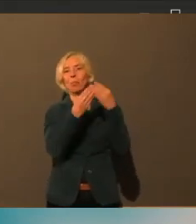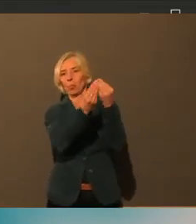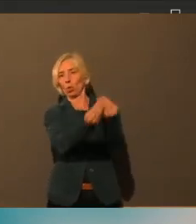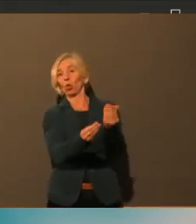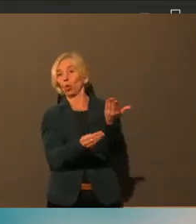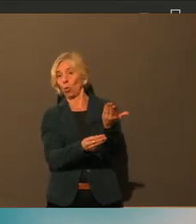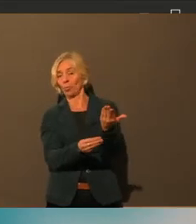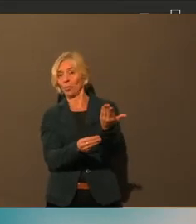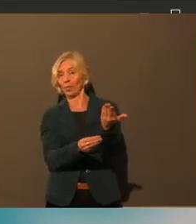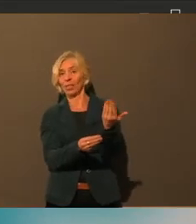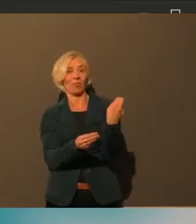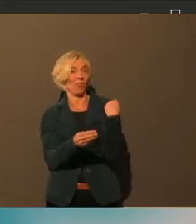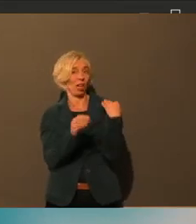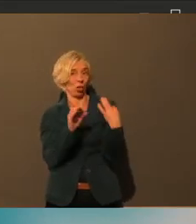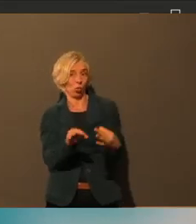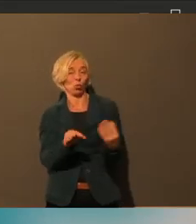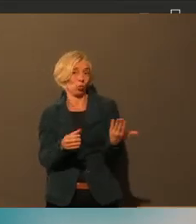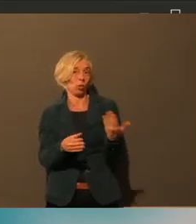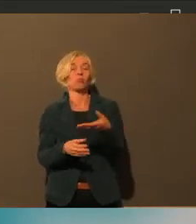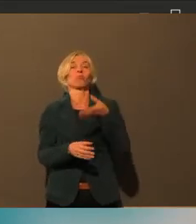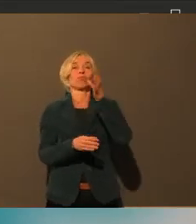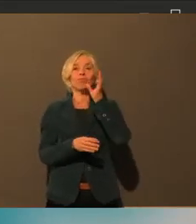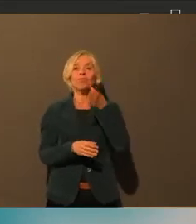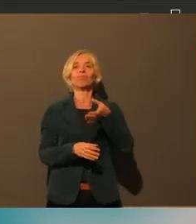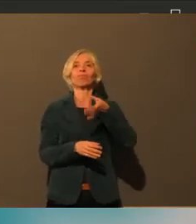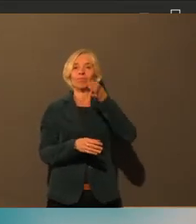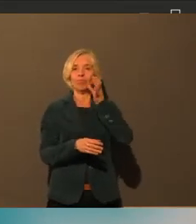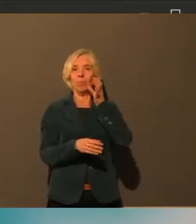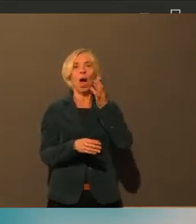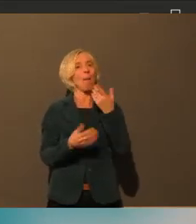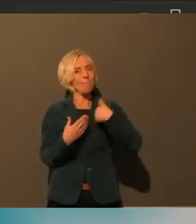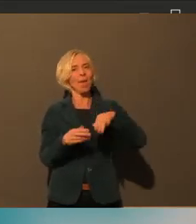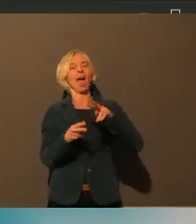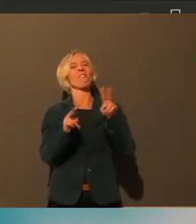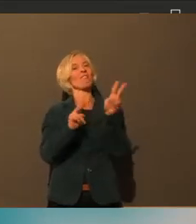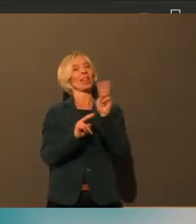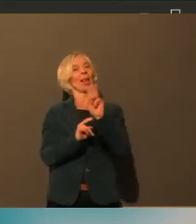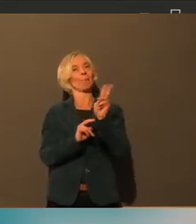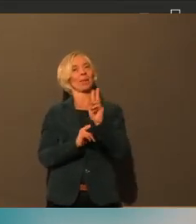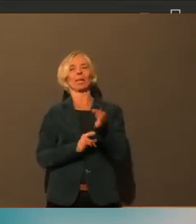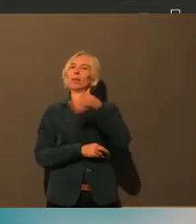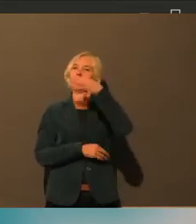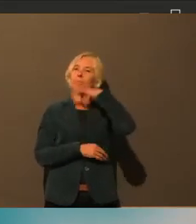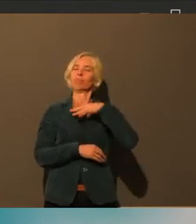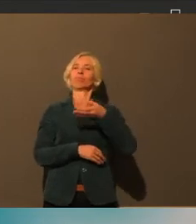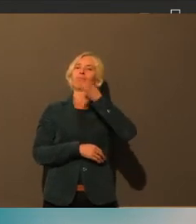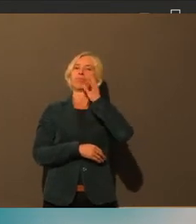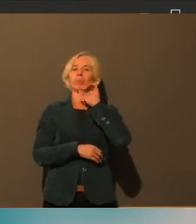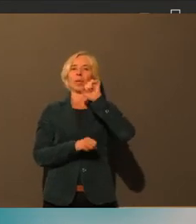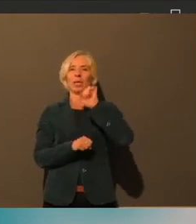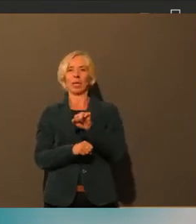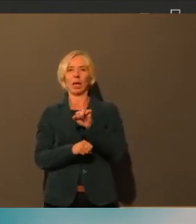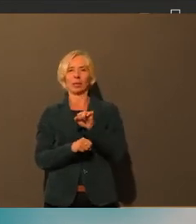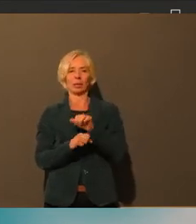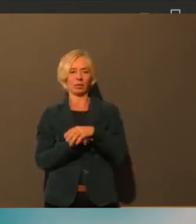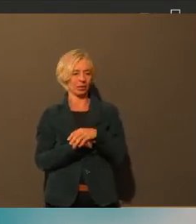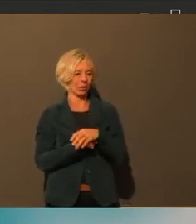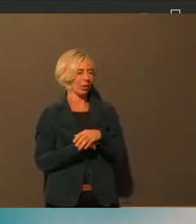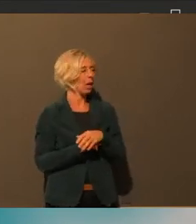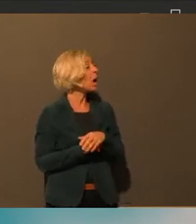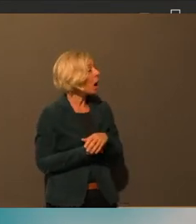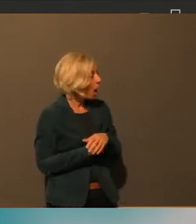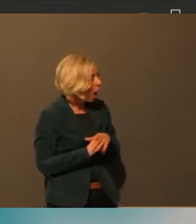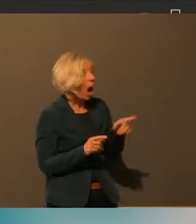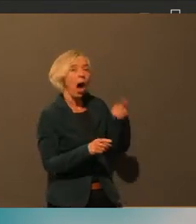Säften dann zu sich nehmen, was natürlich auch mehr an Vitaminen darstellen würde. Und wer geht es Ihnen um eine ausgewogene